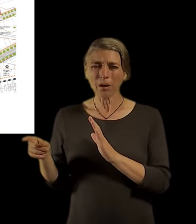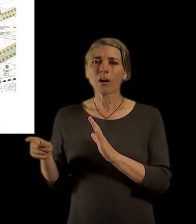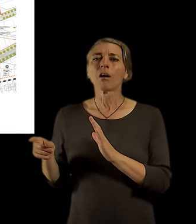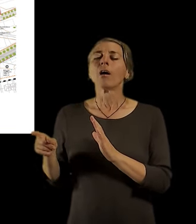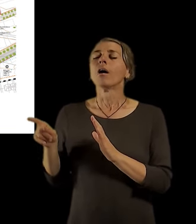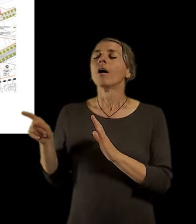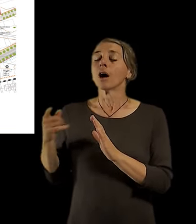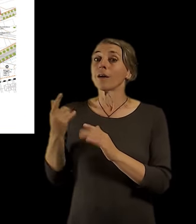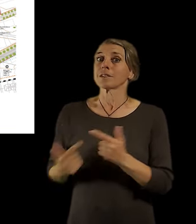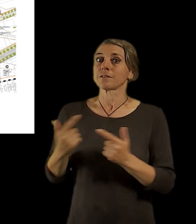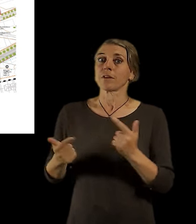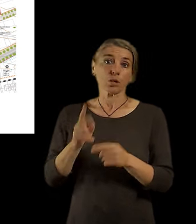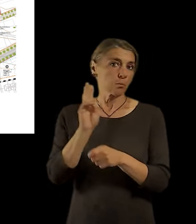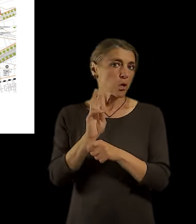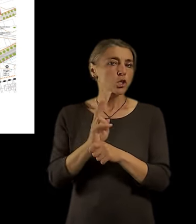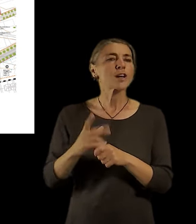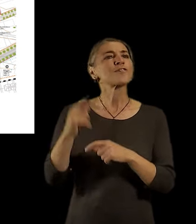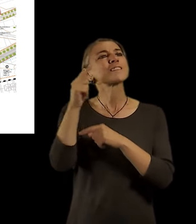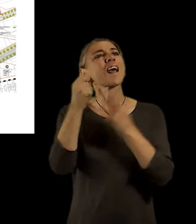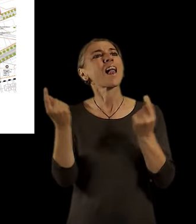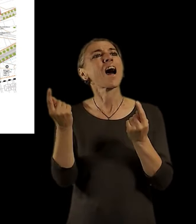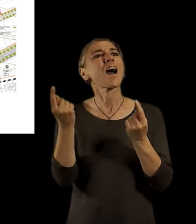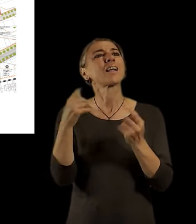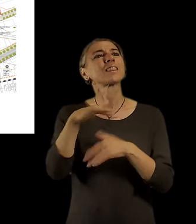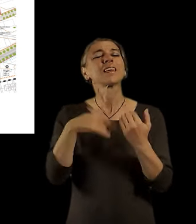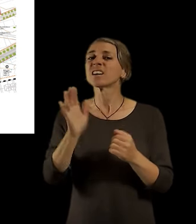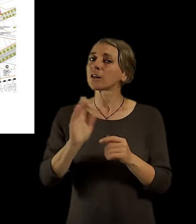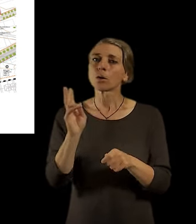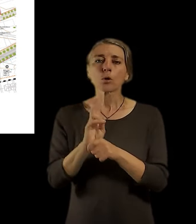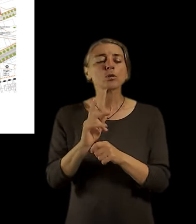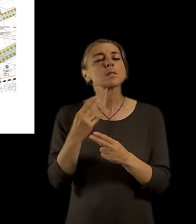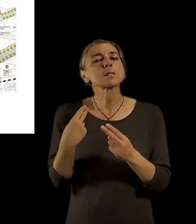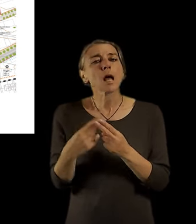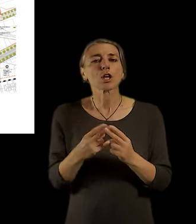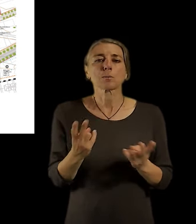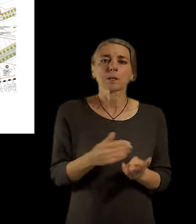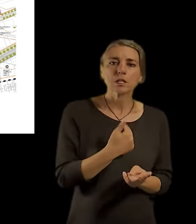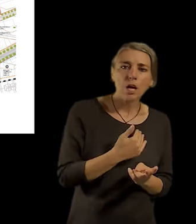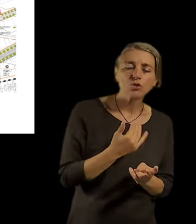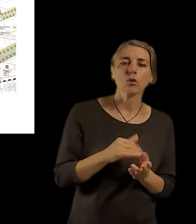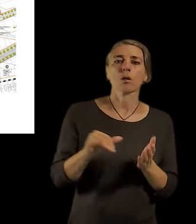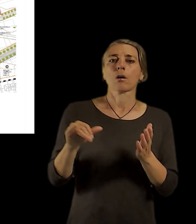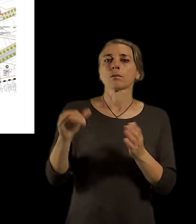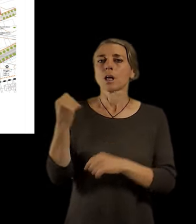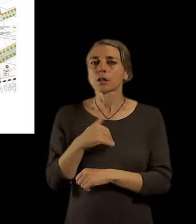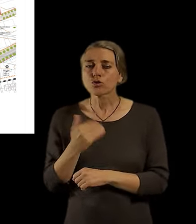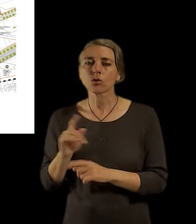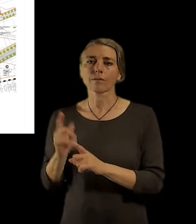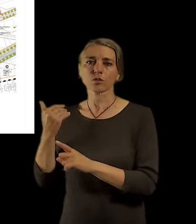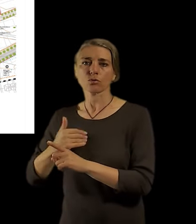školkou nebo vysokou školou nebo střední školou a že to má trošku jiné parametry a něco platí na to